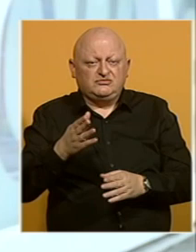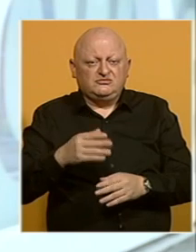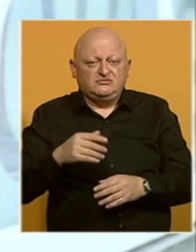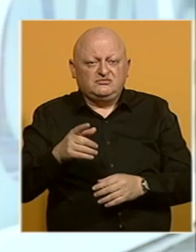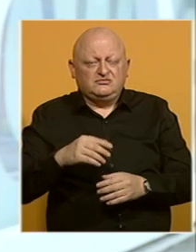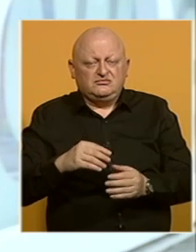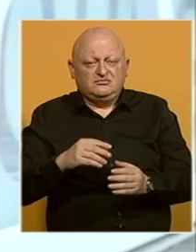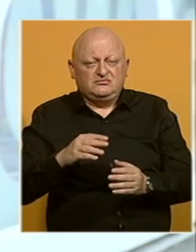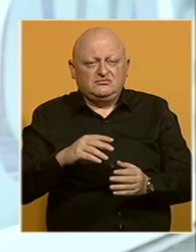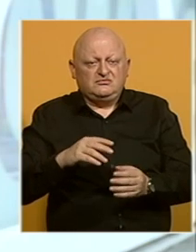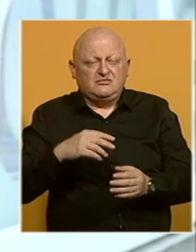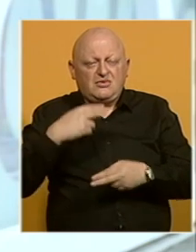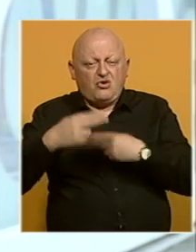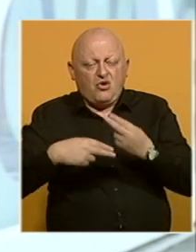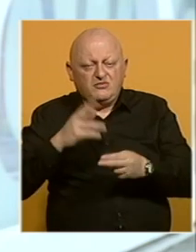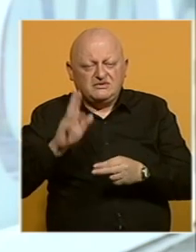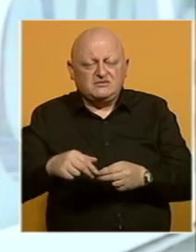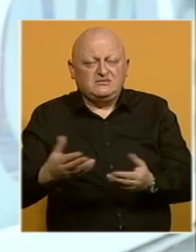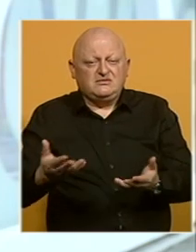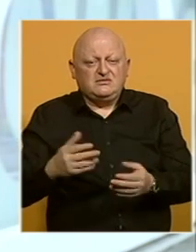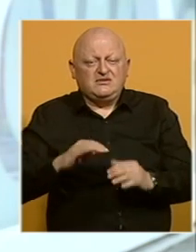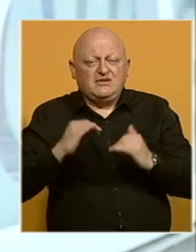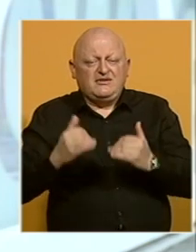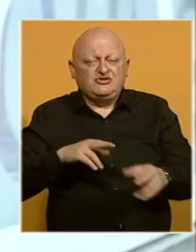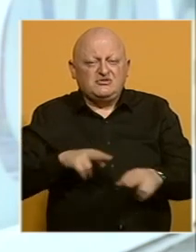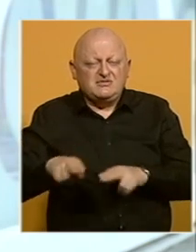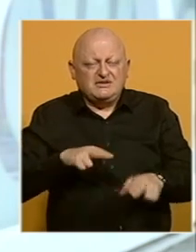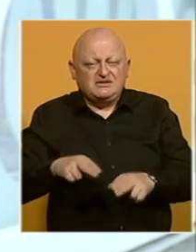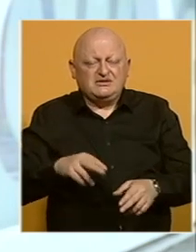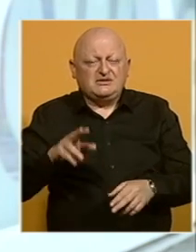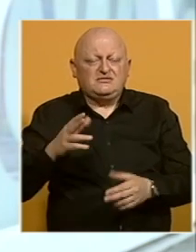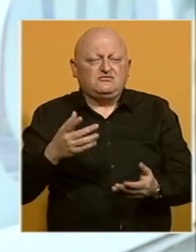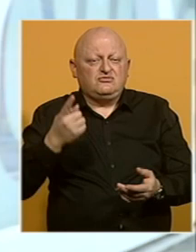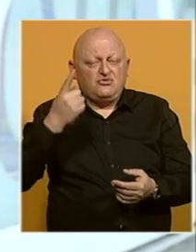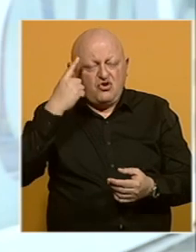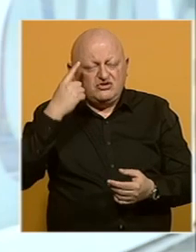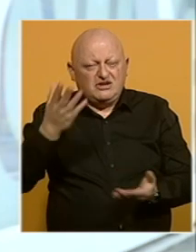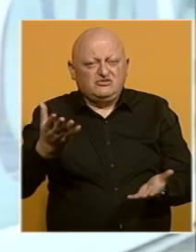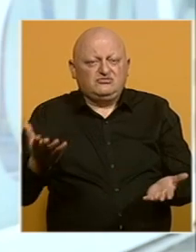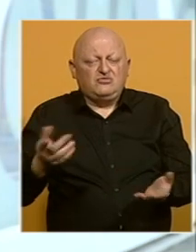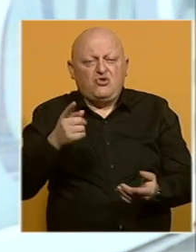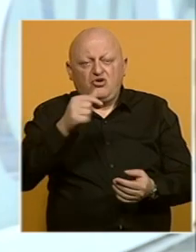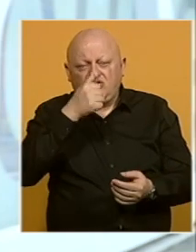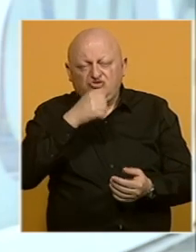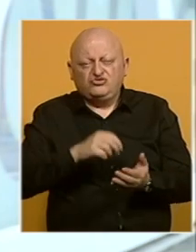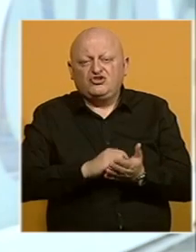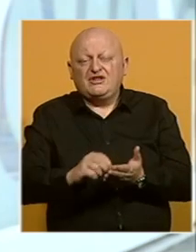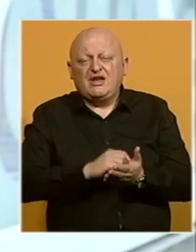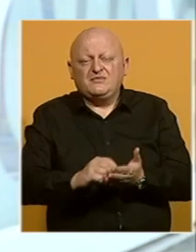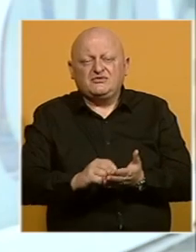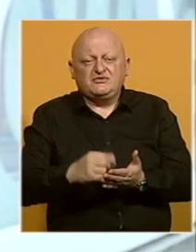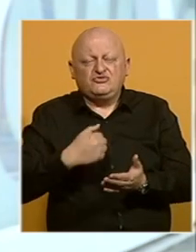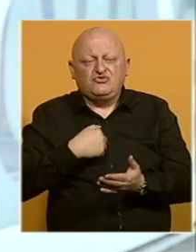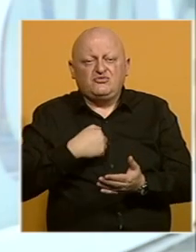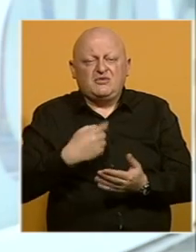NATO integracijska komisija, to znači Vijeća ministara, dakle to znači ono što je napisano i